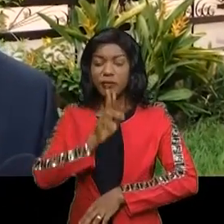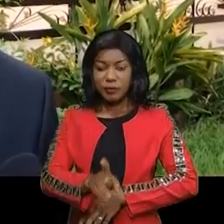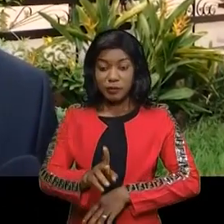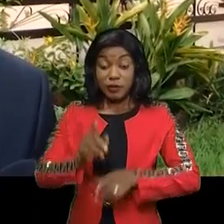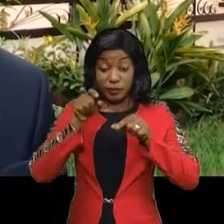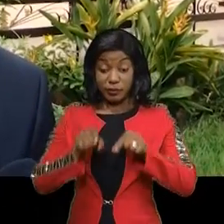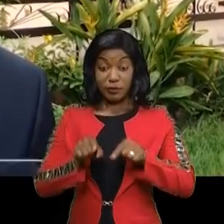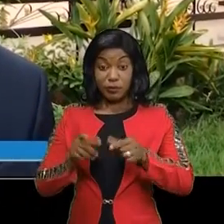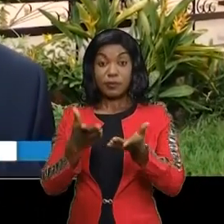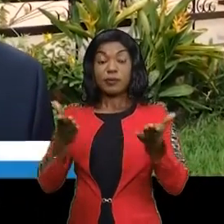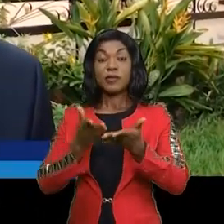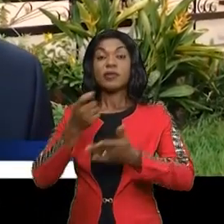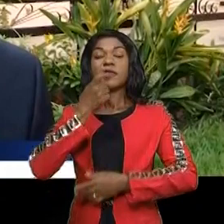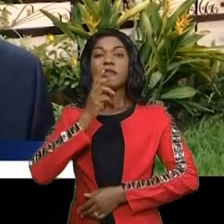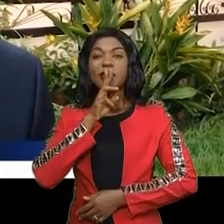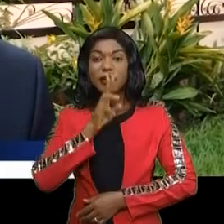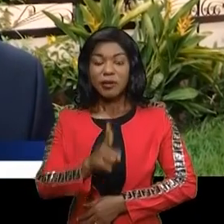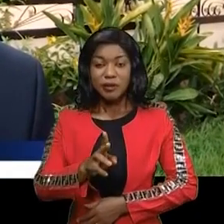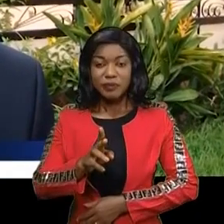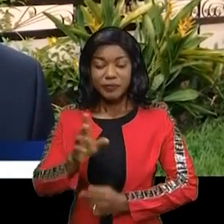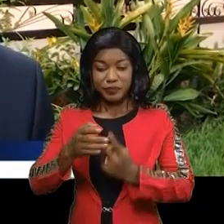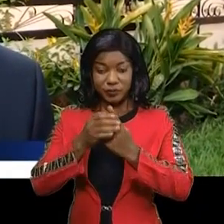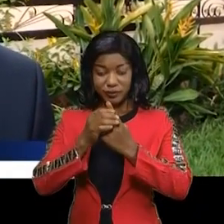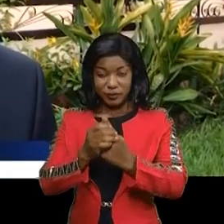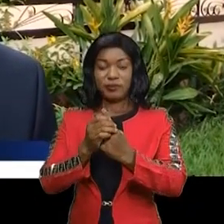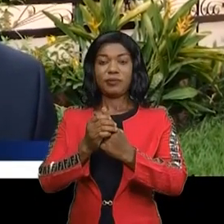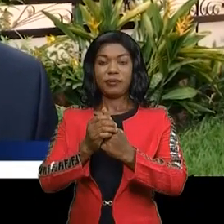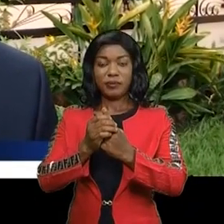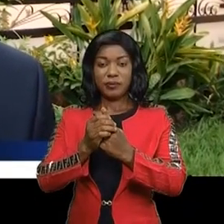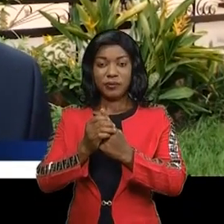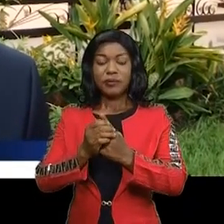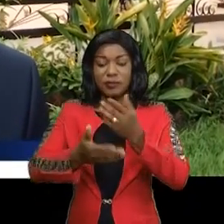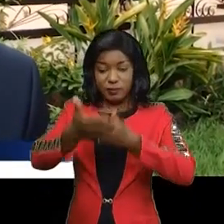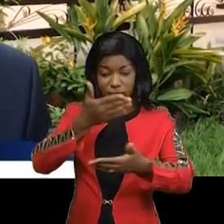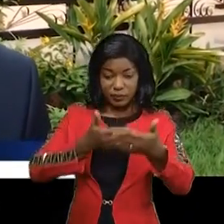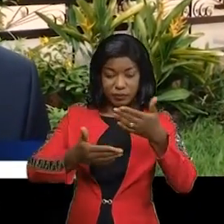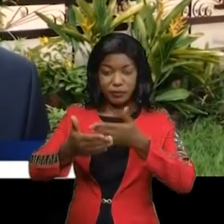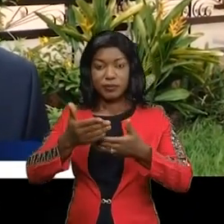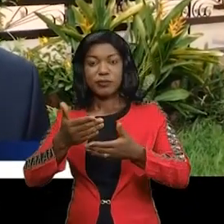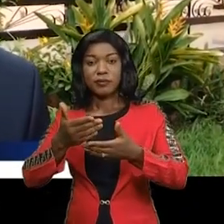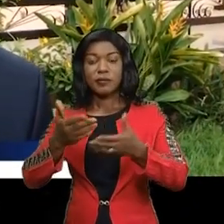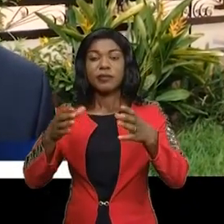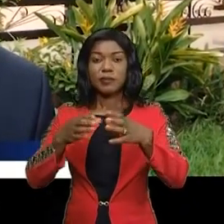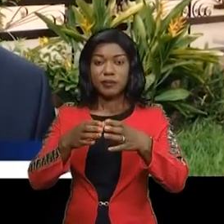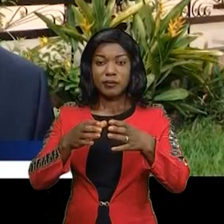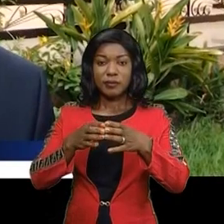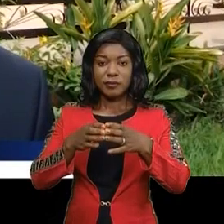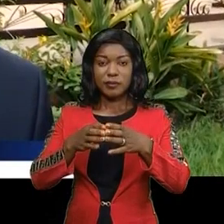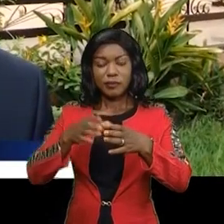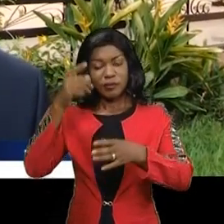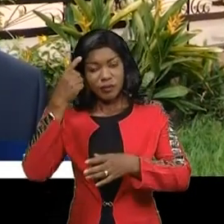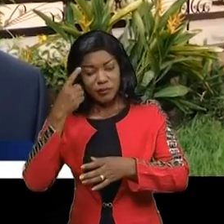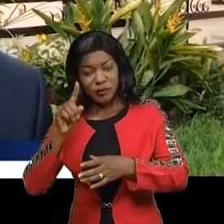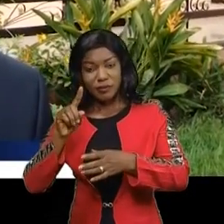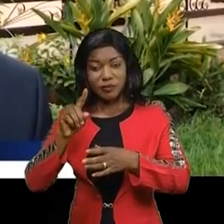ici dire que depuis quelques jours nous avons entrepris des échanges d'arbitrage, si